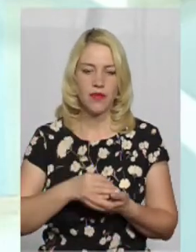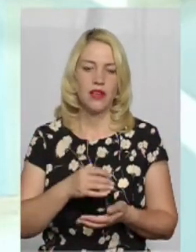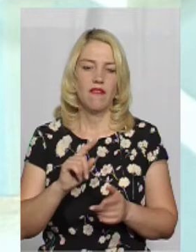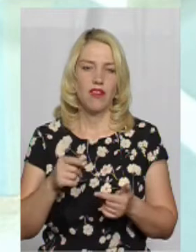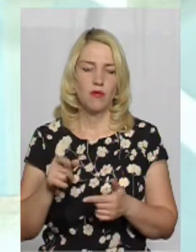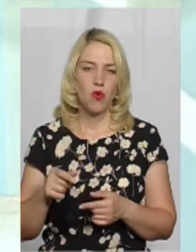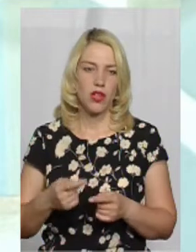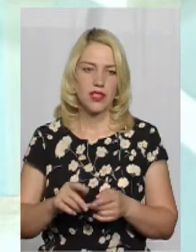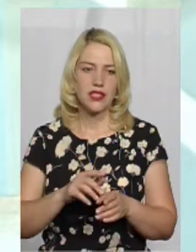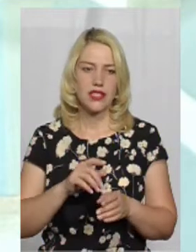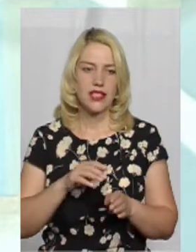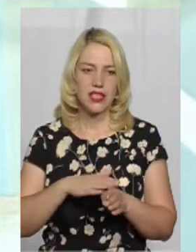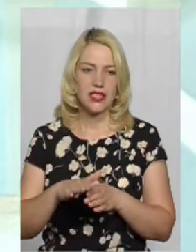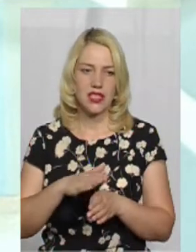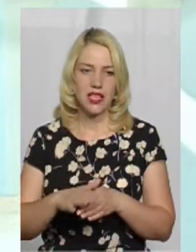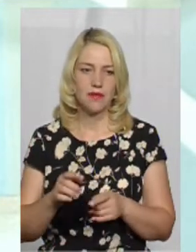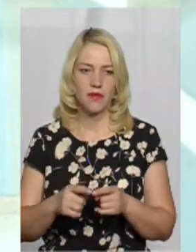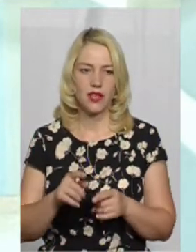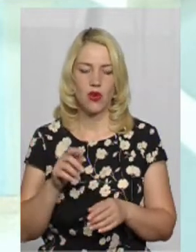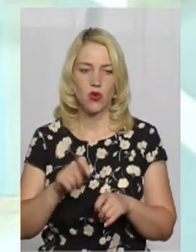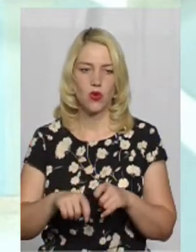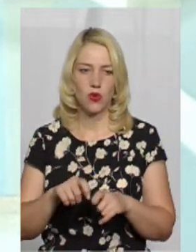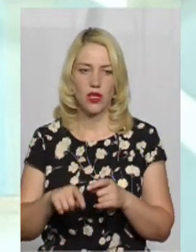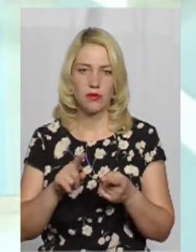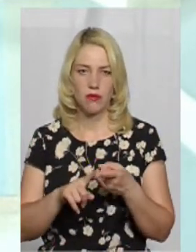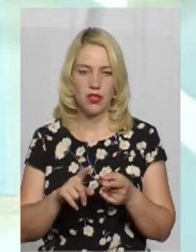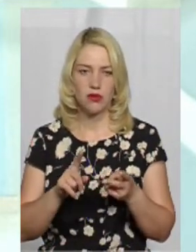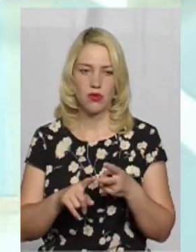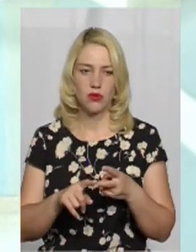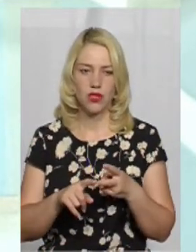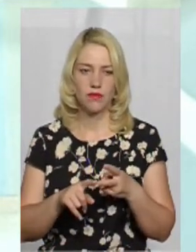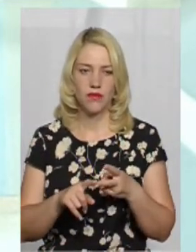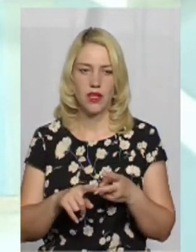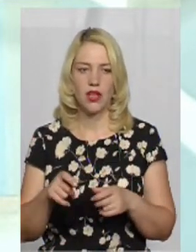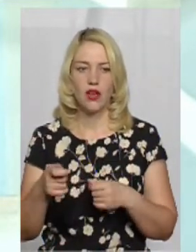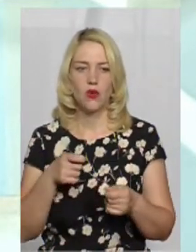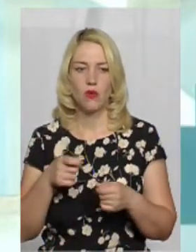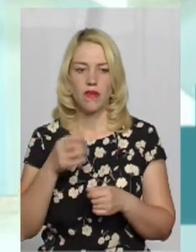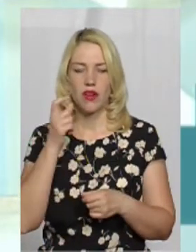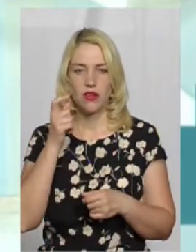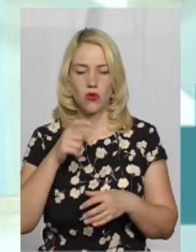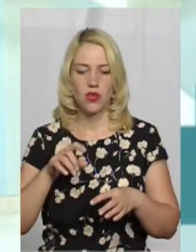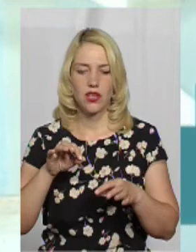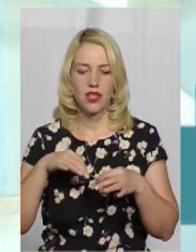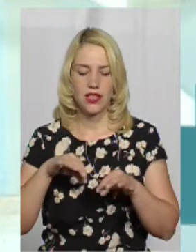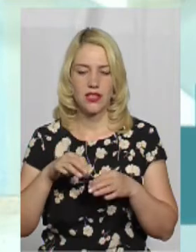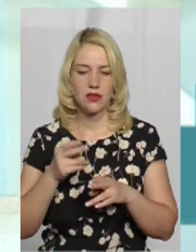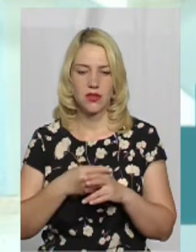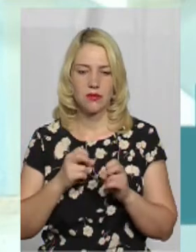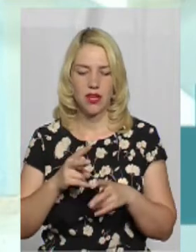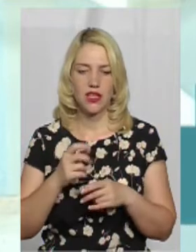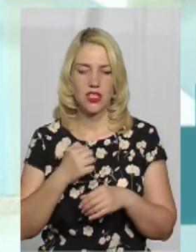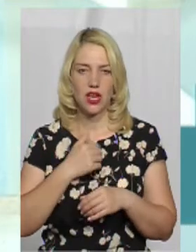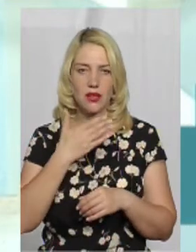цілодобового габаритно-габаритного контролю. Це, по-перше. По-друге, управління Укртрансбезпеки, на жаль, не має такої